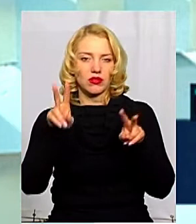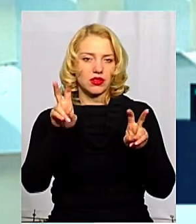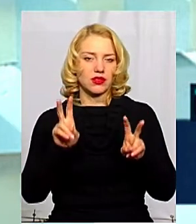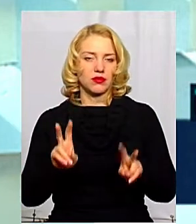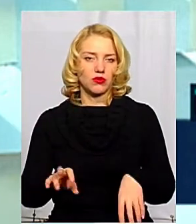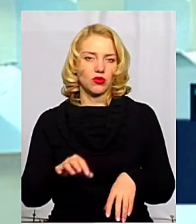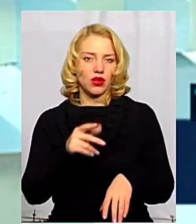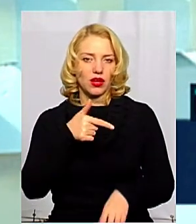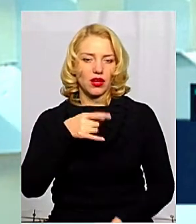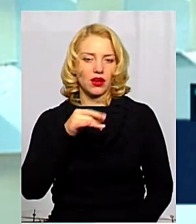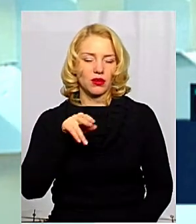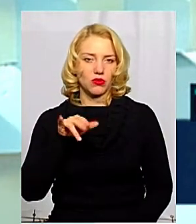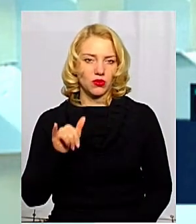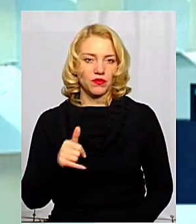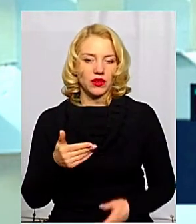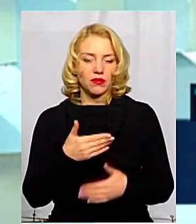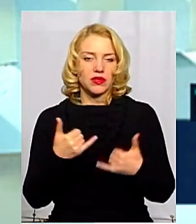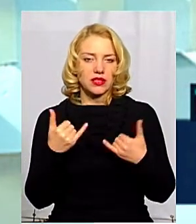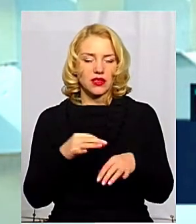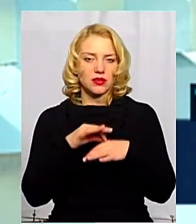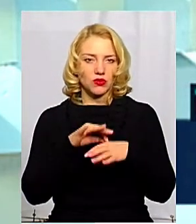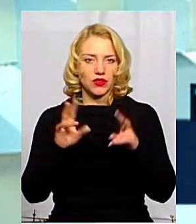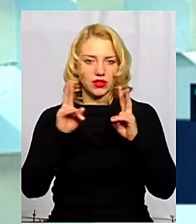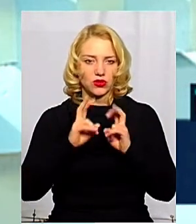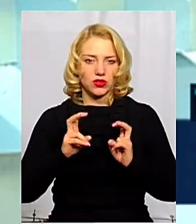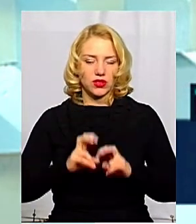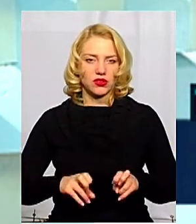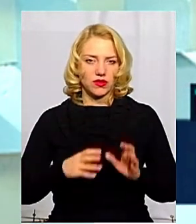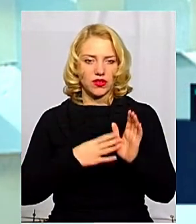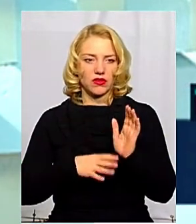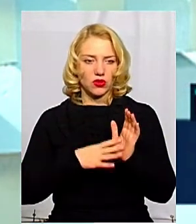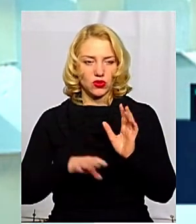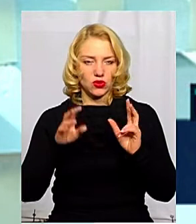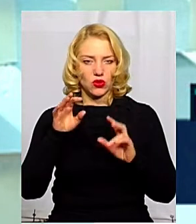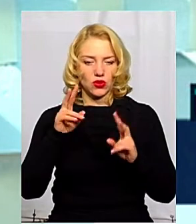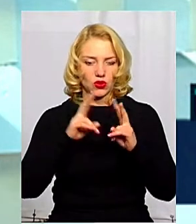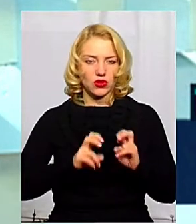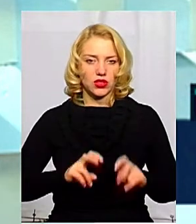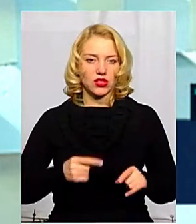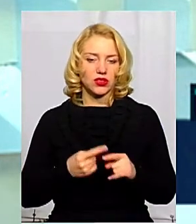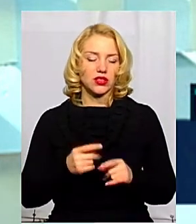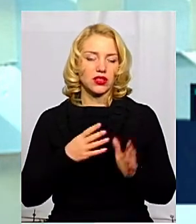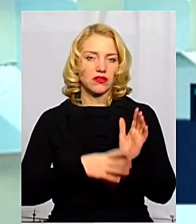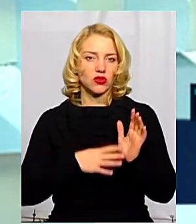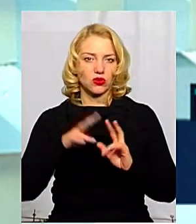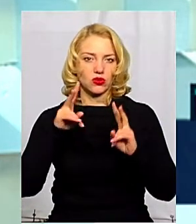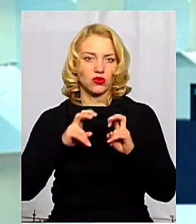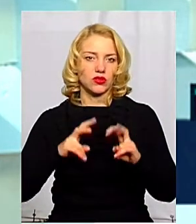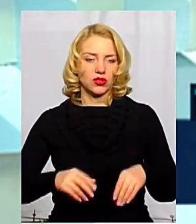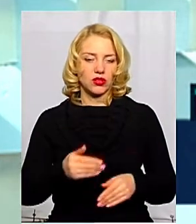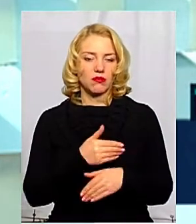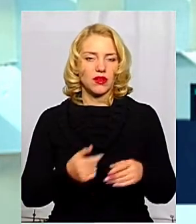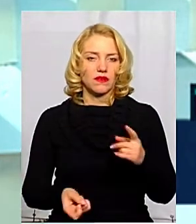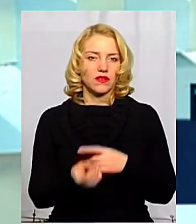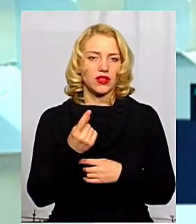Ми зараз провели дослідження майже 90 досліджень. Із цих 90 досліджень ми